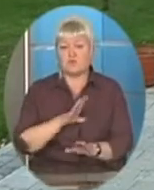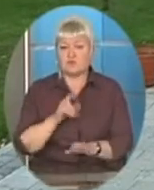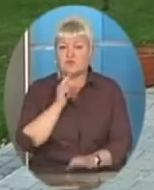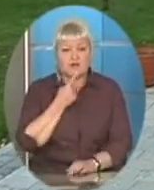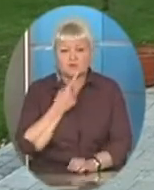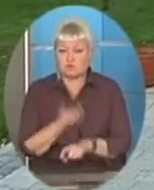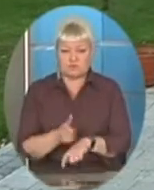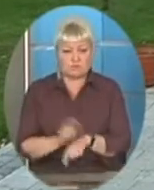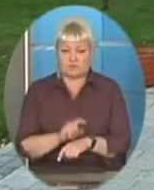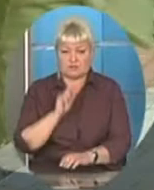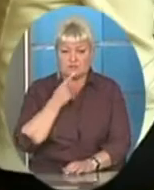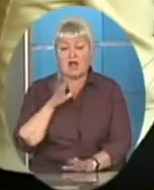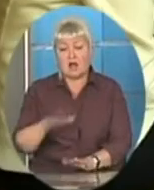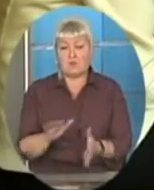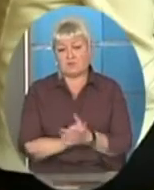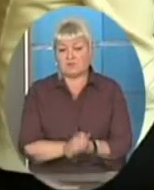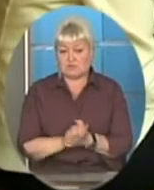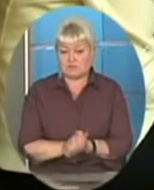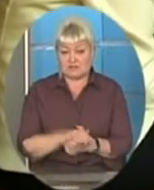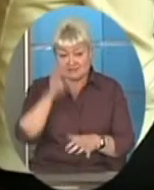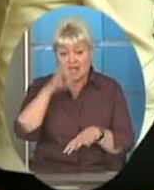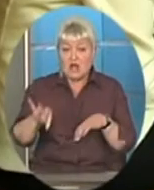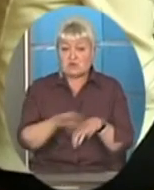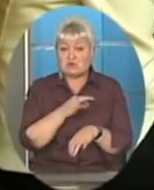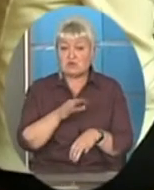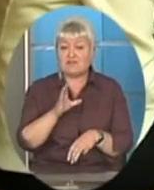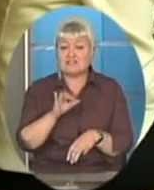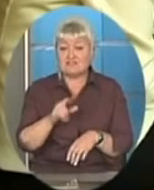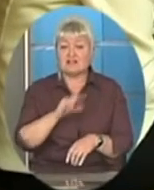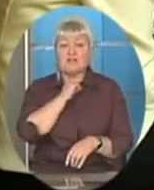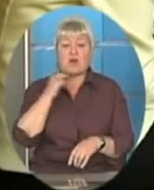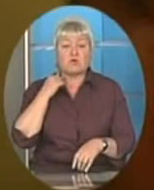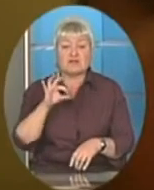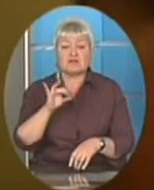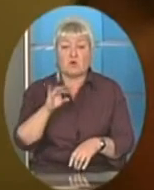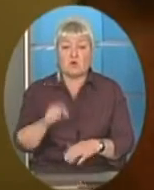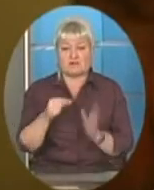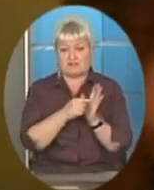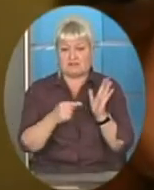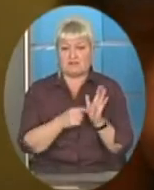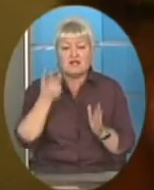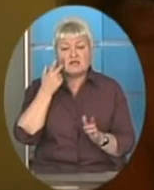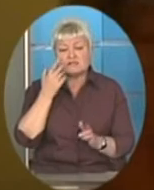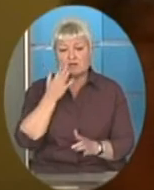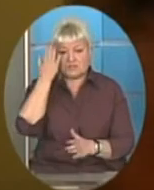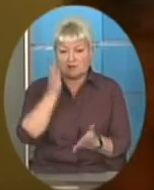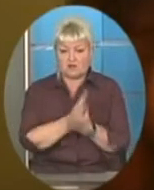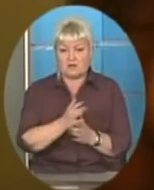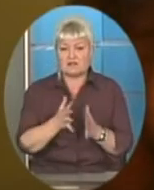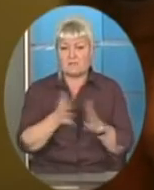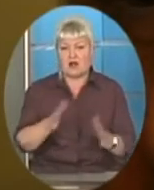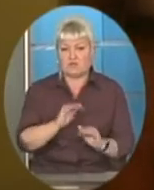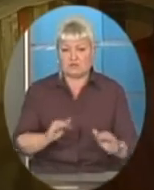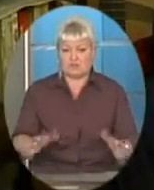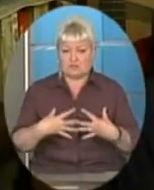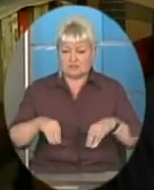важко, але потім здружилися. Чоловік Світлани, отець Орест, ділиться, завжди мріяв мати багатодітну сім'ю. І хай